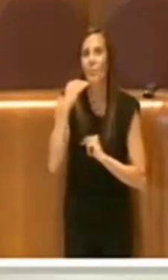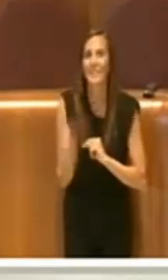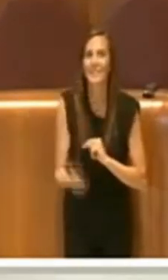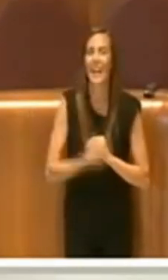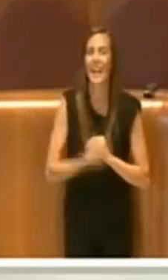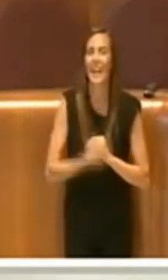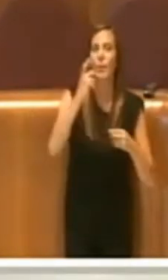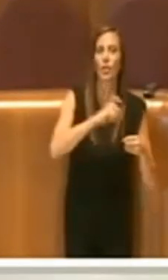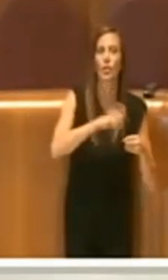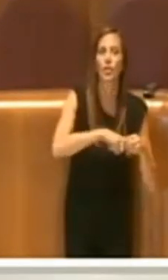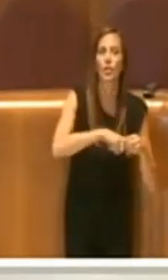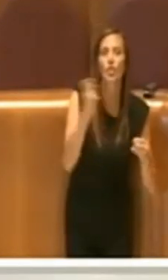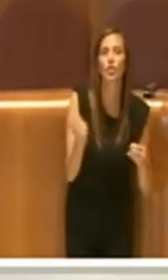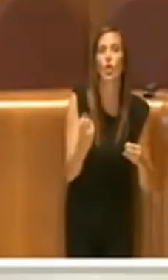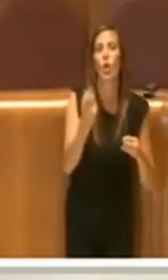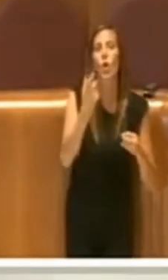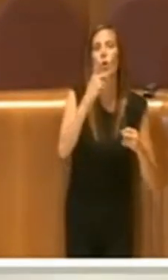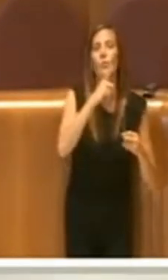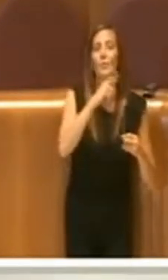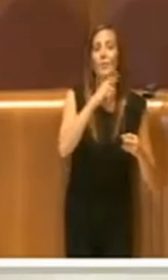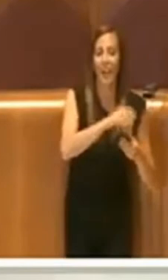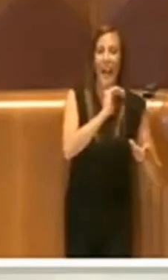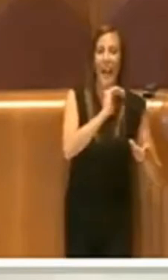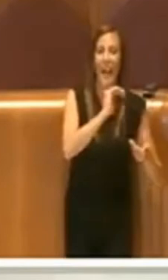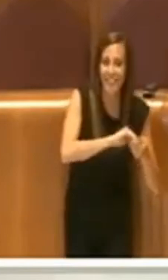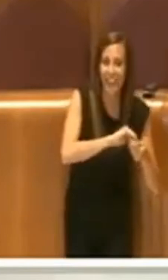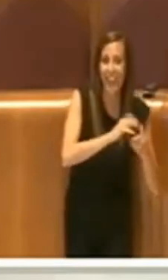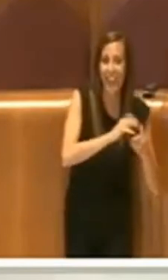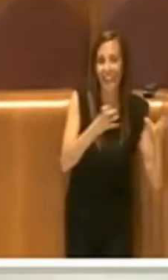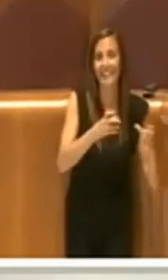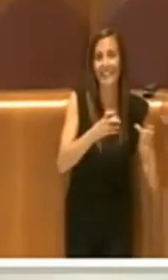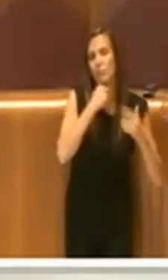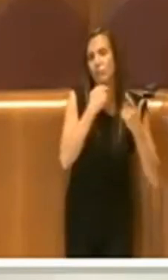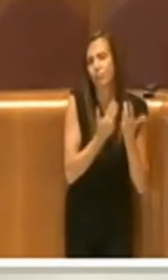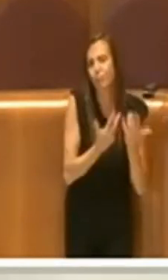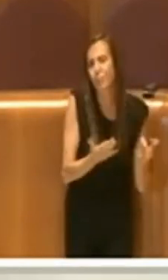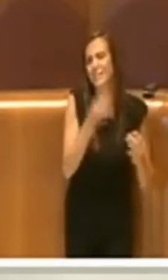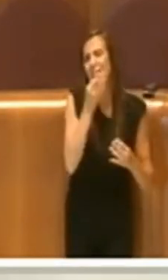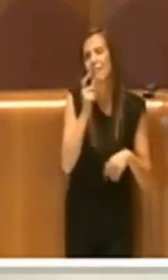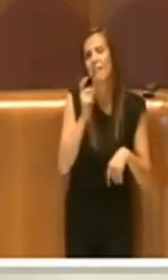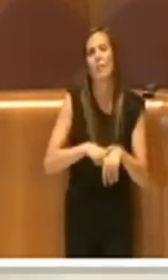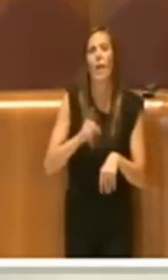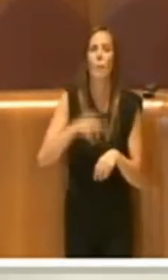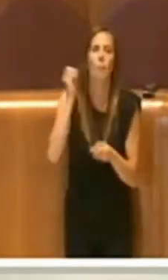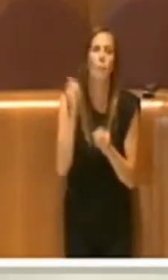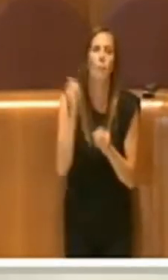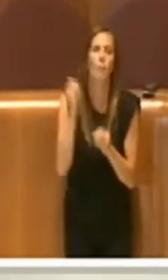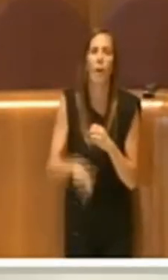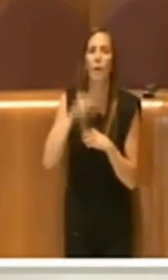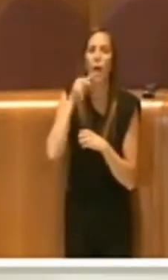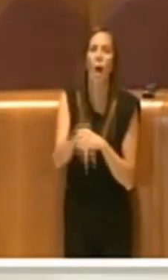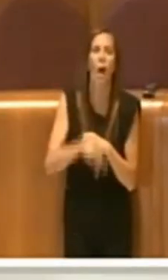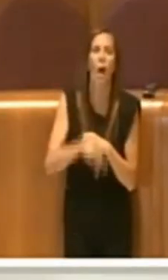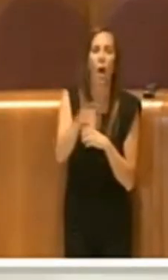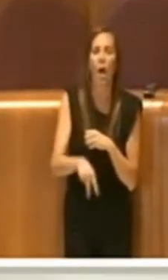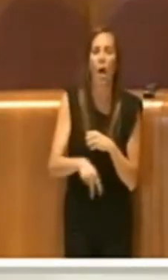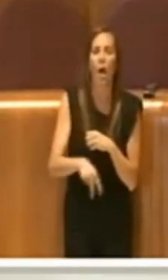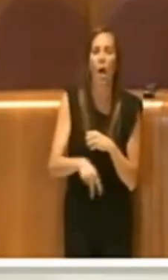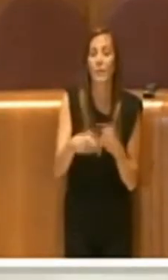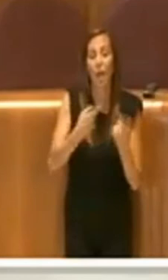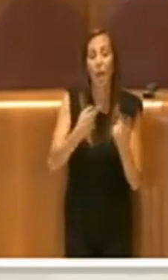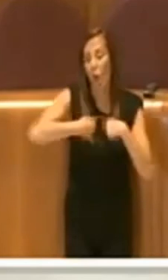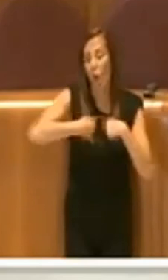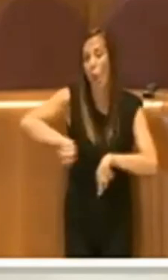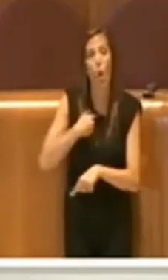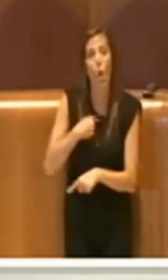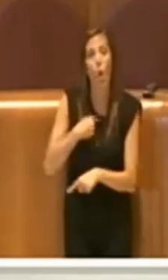modazienda piuttosto che l'internizzazione e quant'altro adesso significherebbe perdere altri anni e questo non